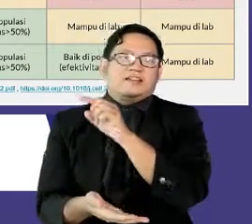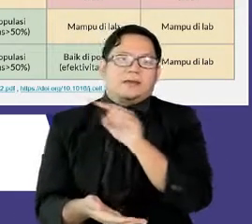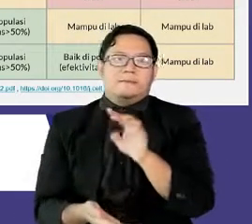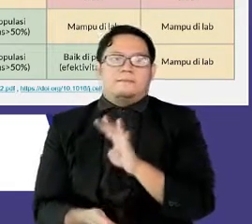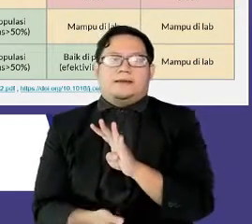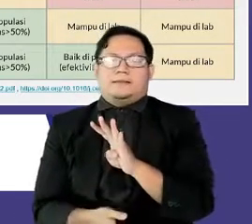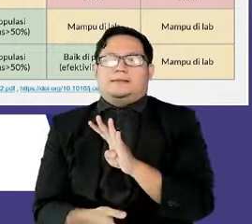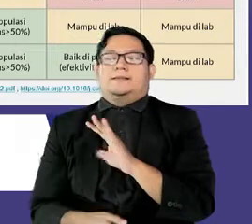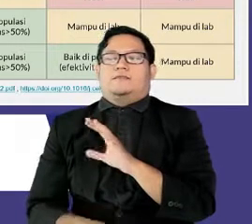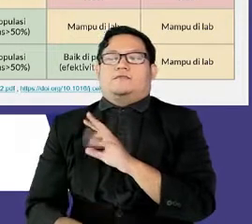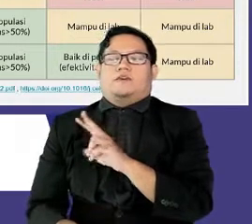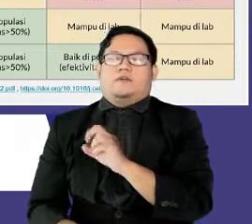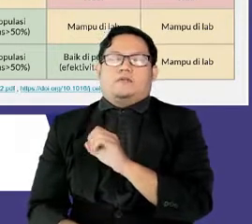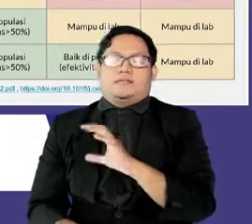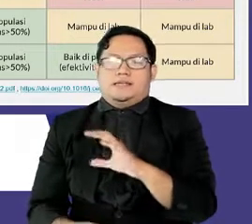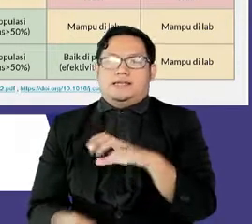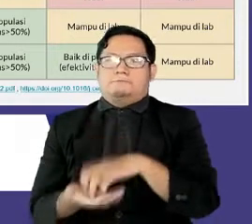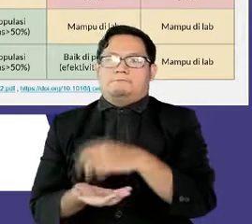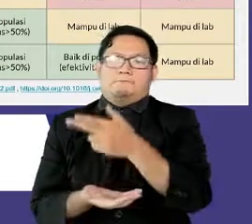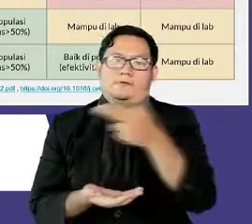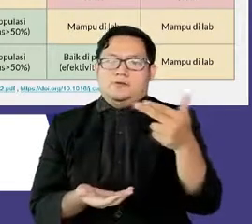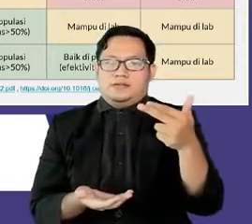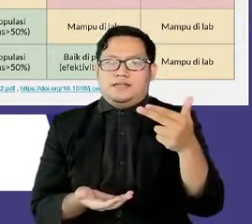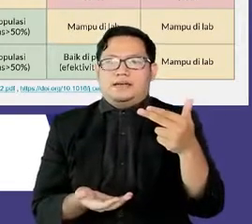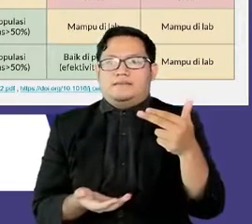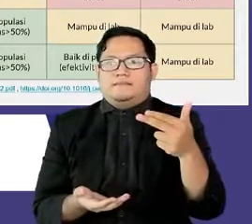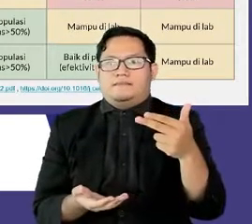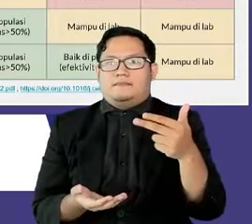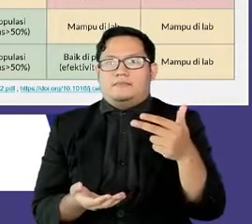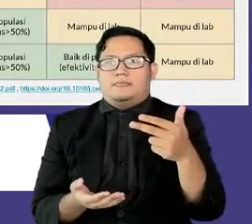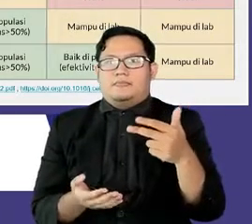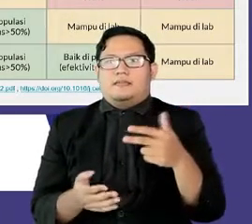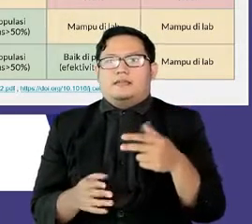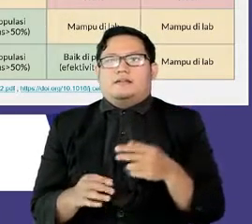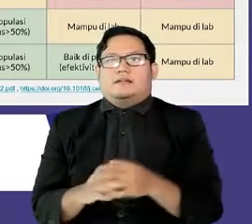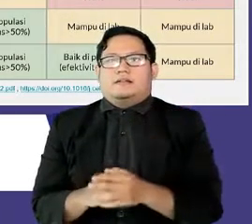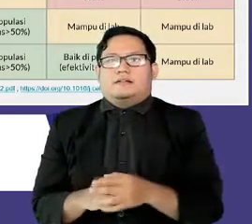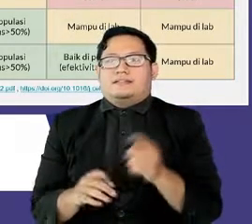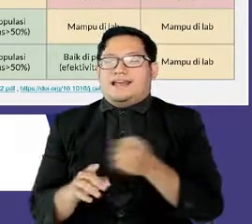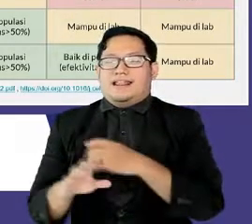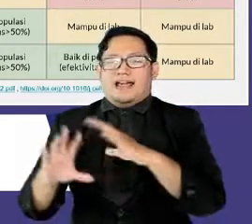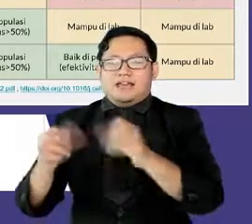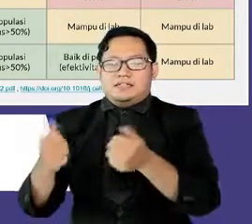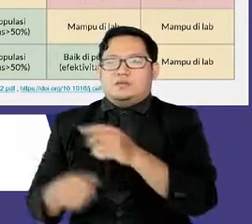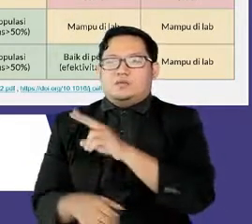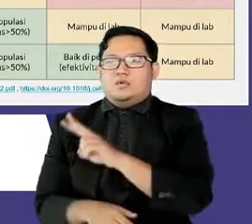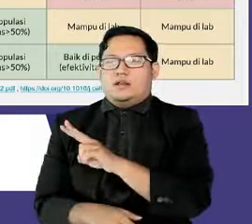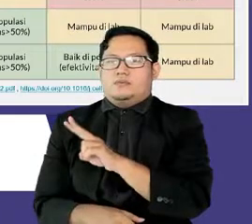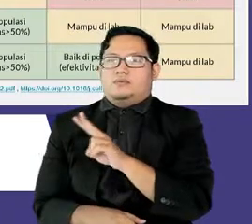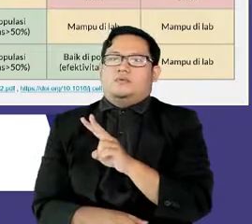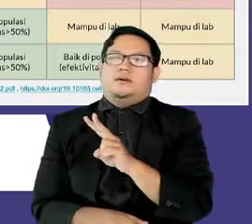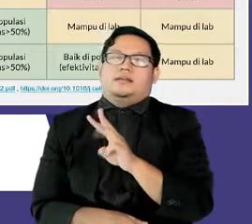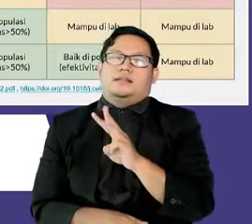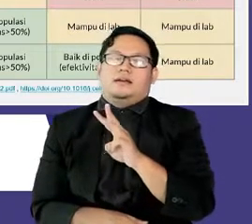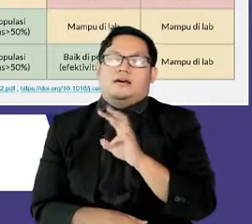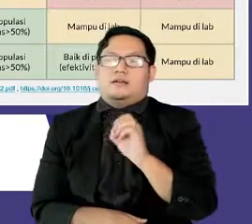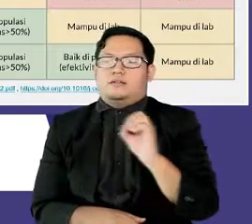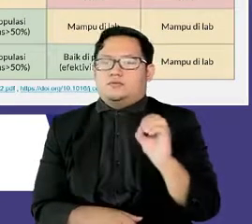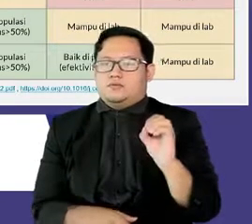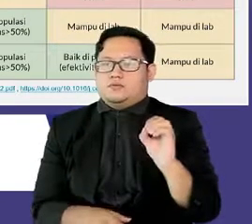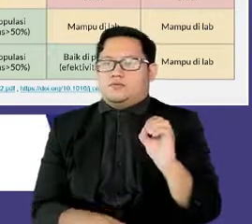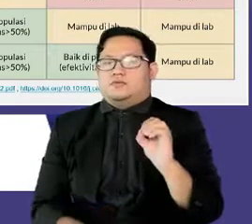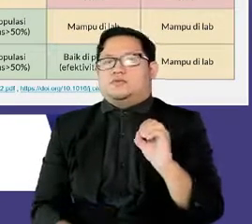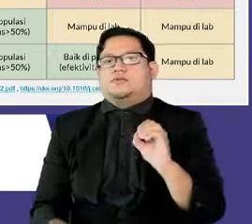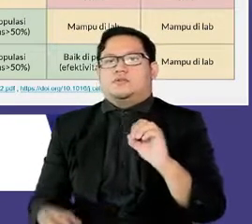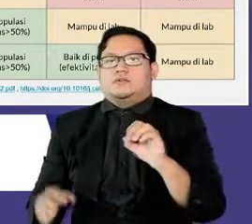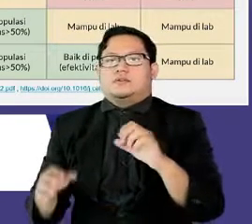yang di Indonesia berdasarkan hasil 2.321 sekuens yaitu Alpha, Beta,